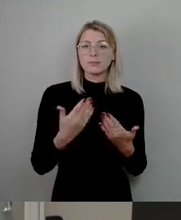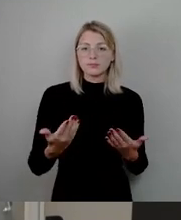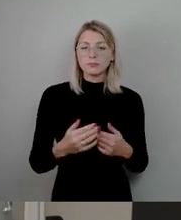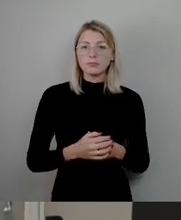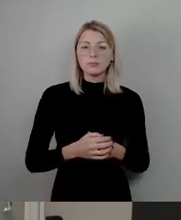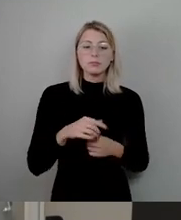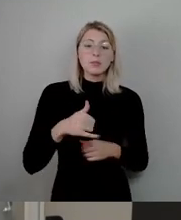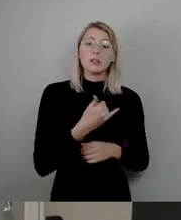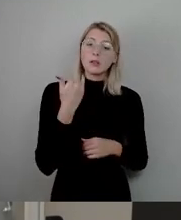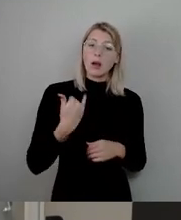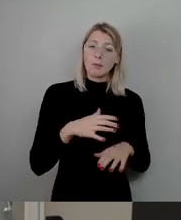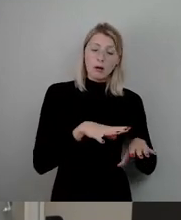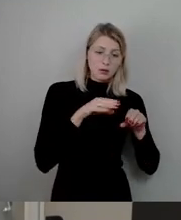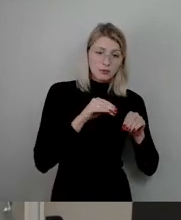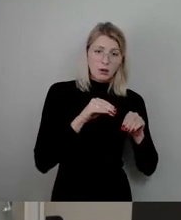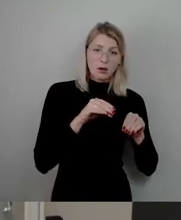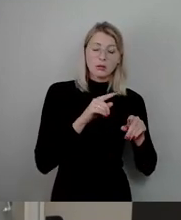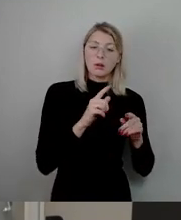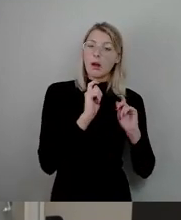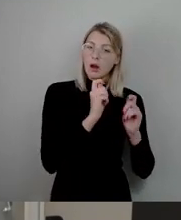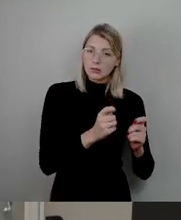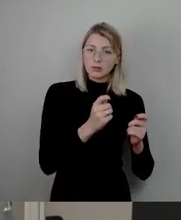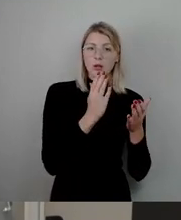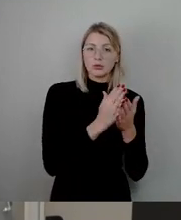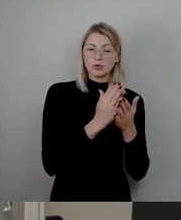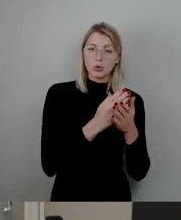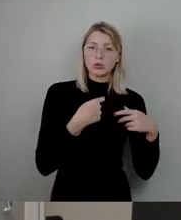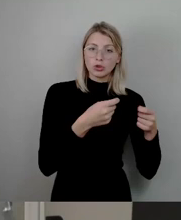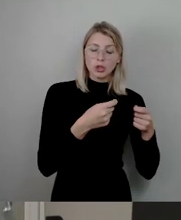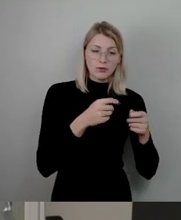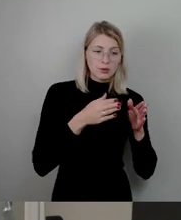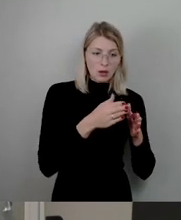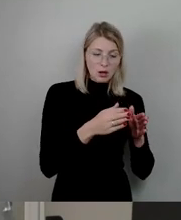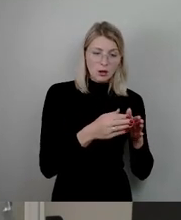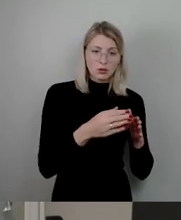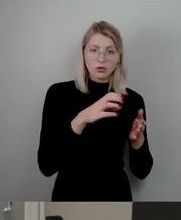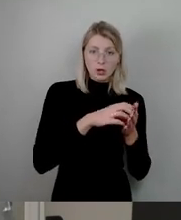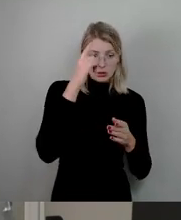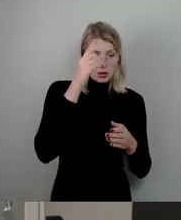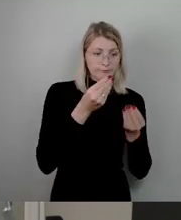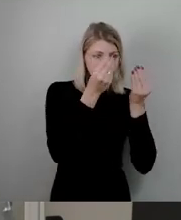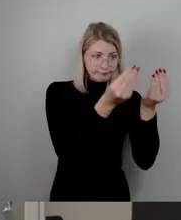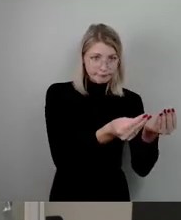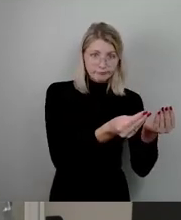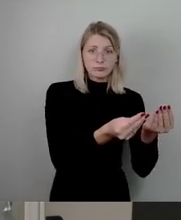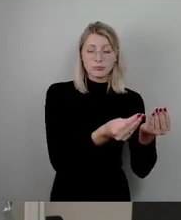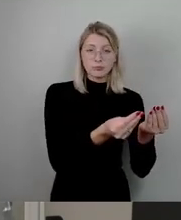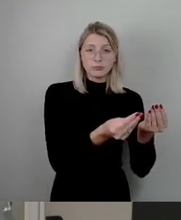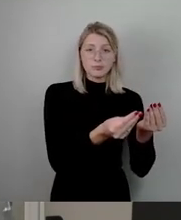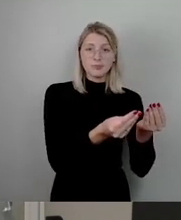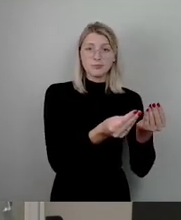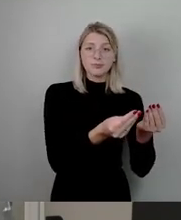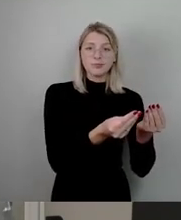diesen Antrag in den Geschäftsgang des Stadtrates gegeben. Wir haben ihn zunächst erst einmal